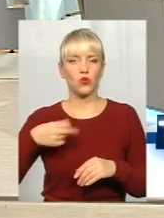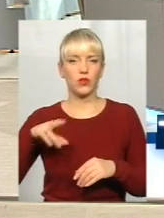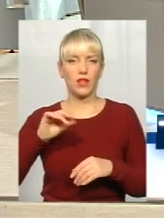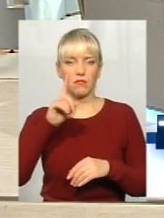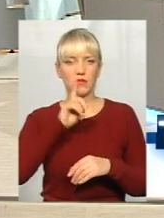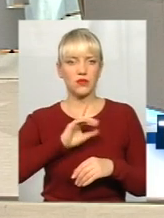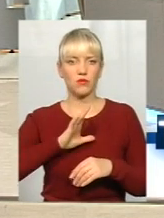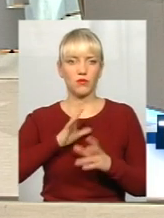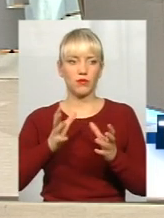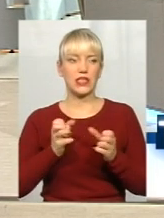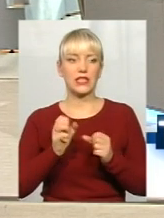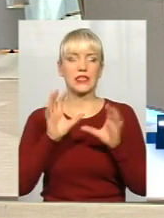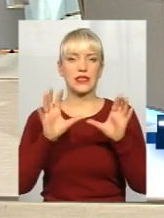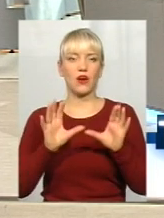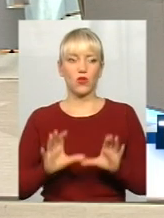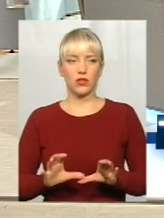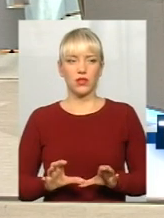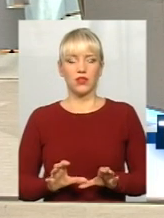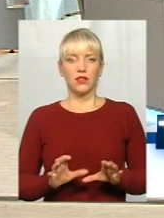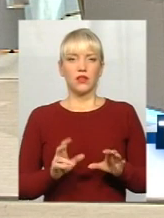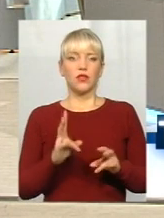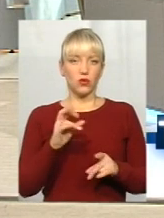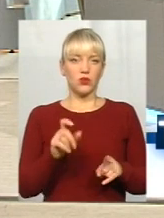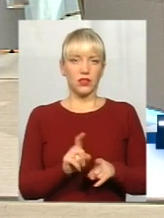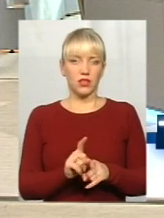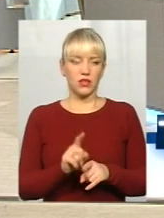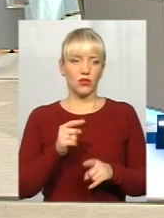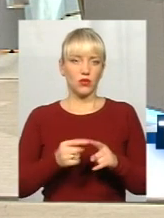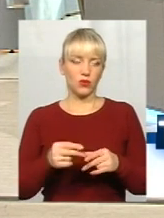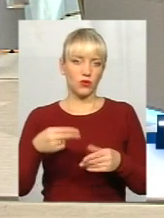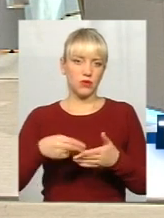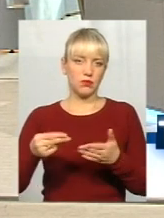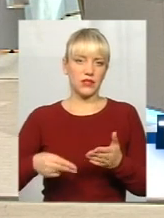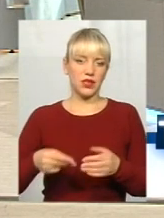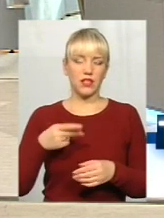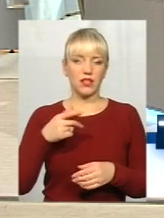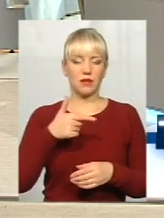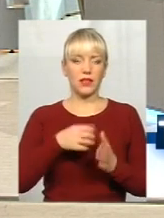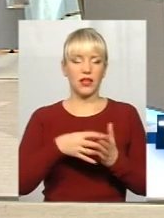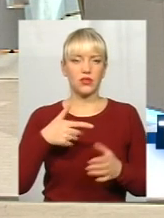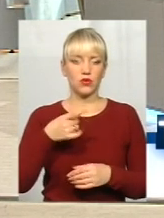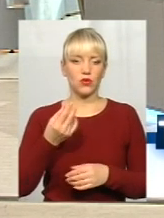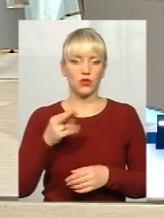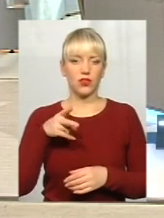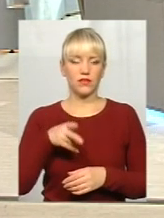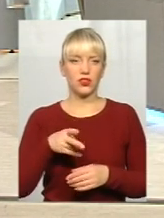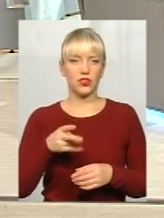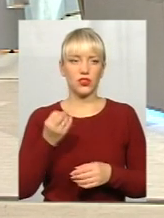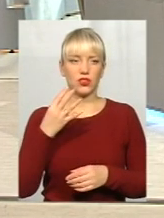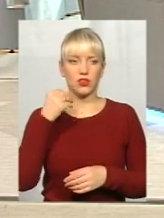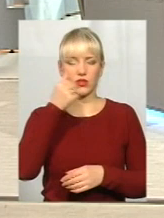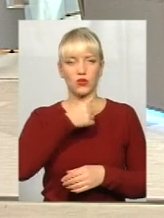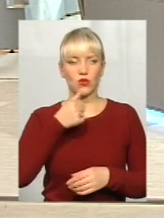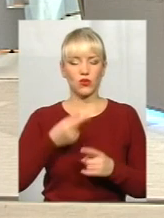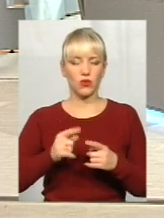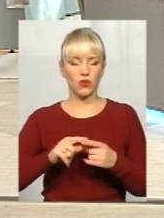прийнятий закон. В 2016 вже не був чинності, так? хай так. Його підписали, по-моєму, 15 грудня 2014 року. В 2015 року він